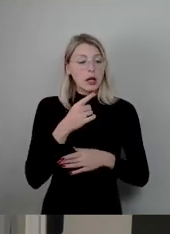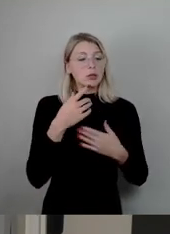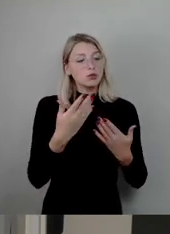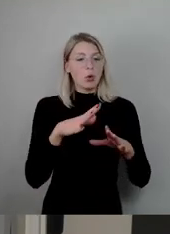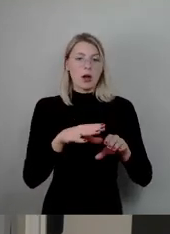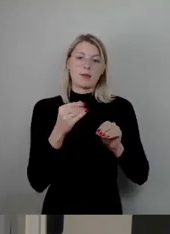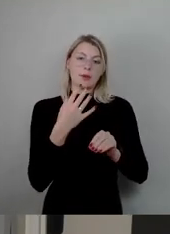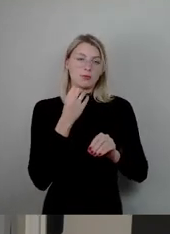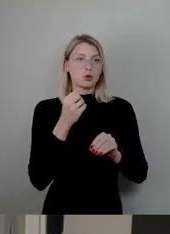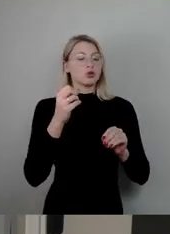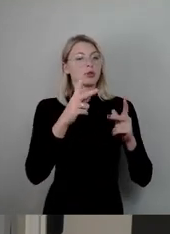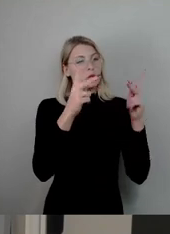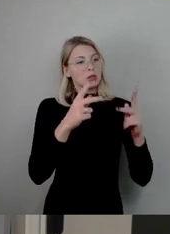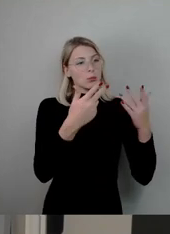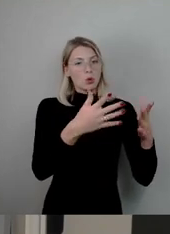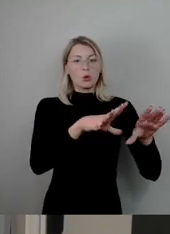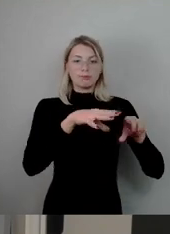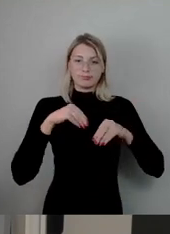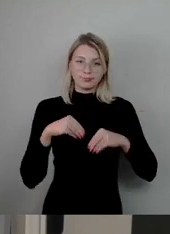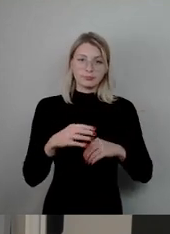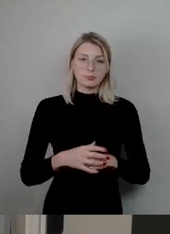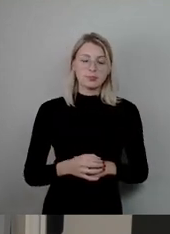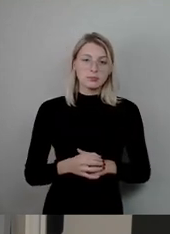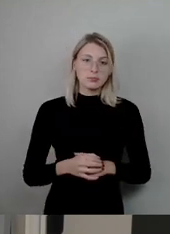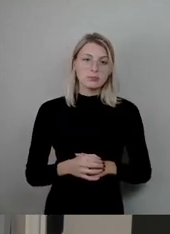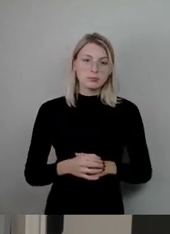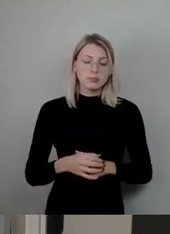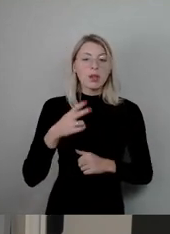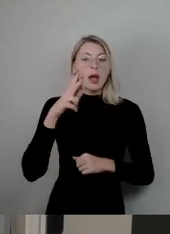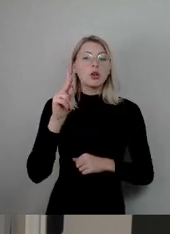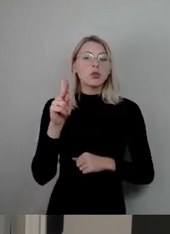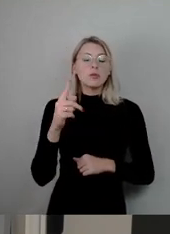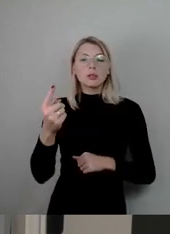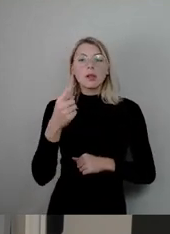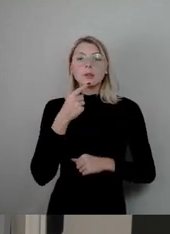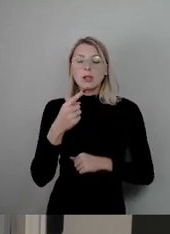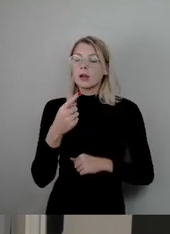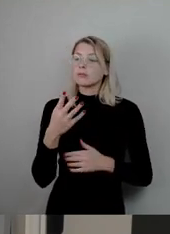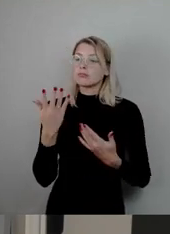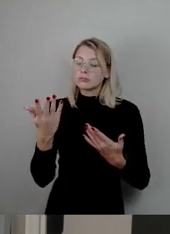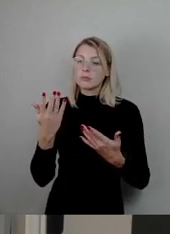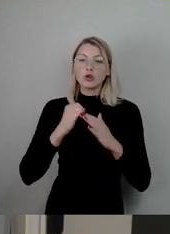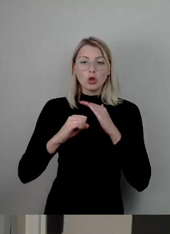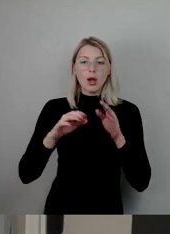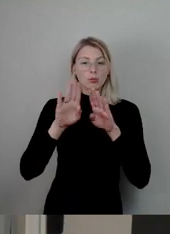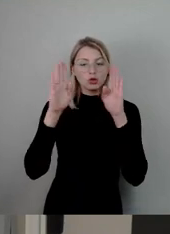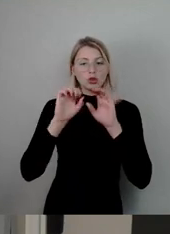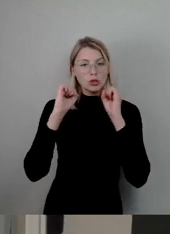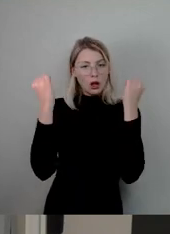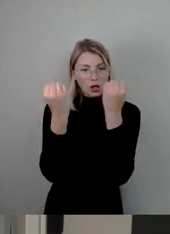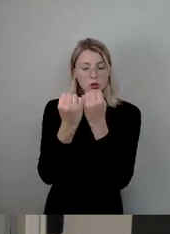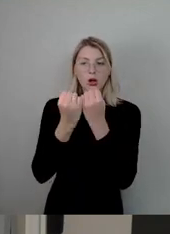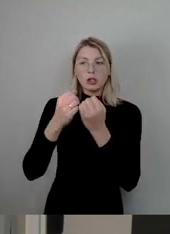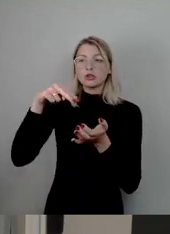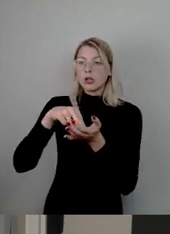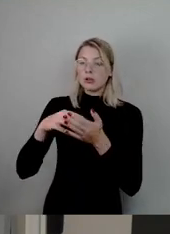Küfner, der Leiter der Volkshochschule, hat sich in das vollbesetzte Dynamo-Stadion gestellt und hat für solche